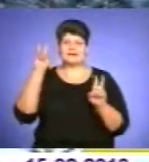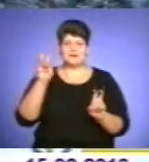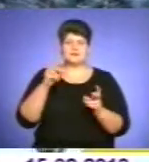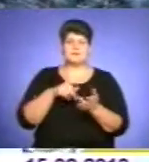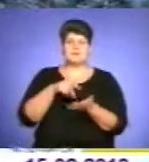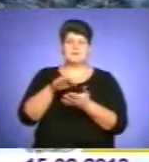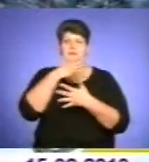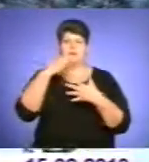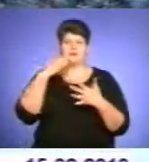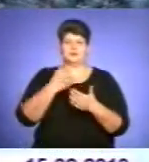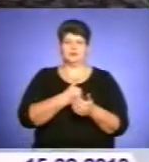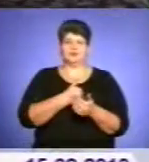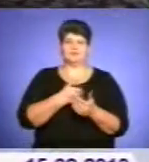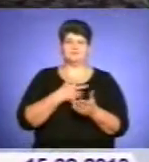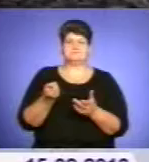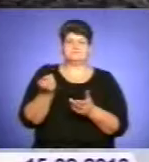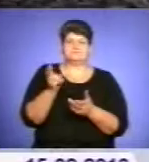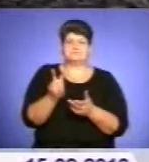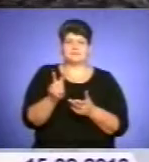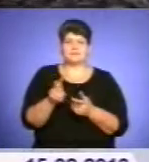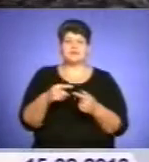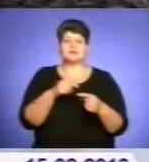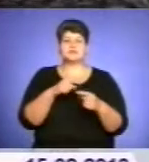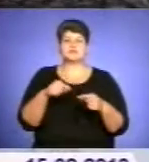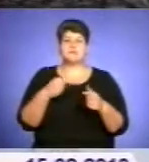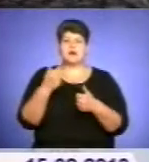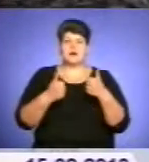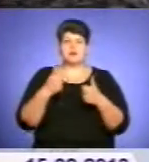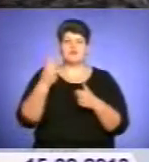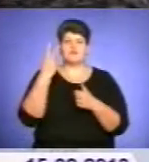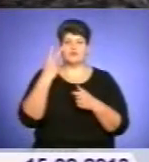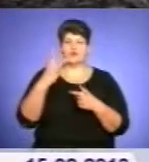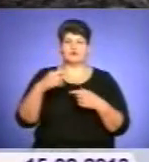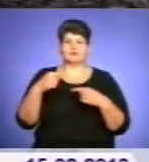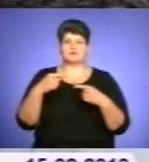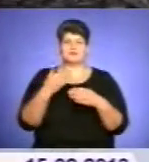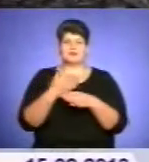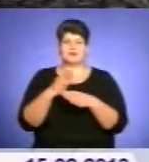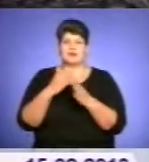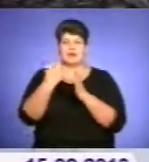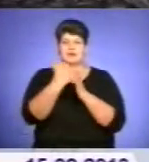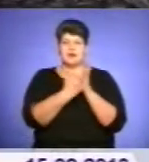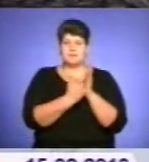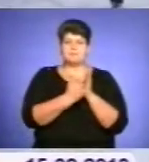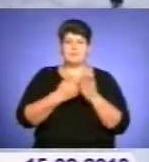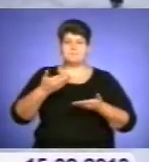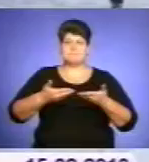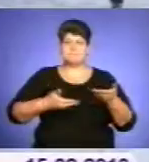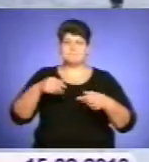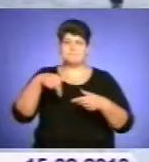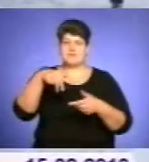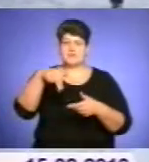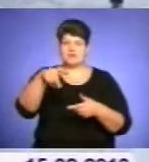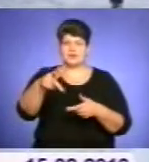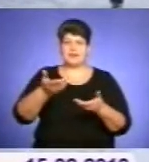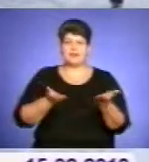набратися позитиву. Проводять змаги у двох заліках – пішохідному і лижному. Їйти до фінішу, подолавши орієнтовно понад 30